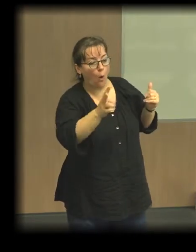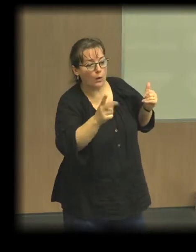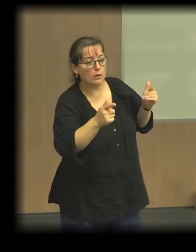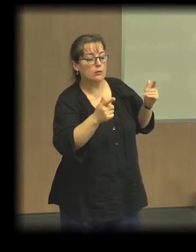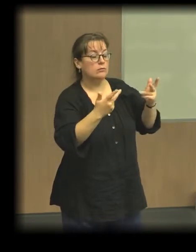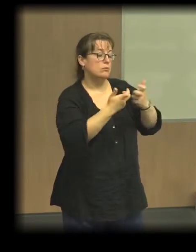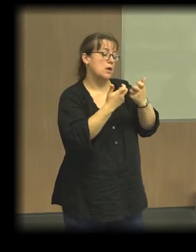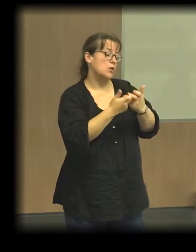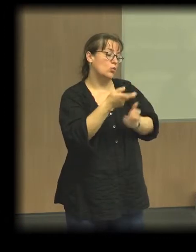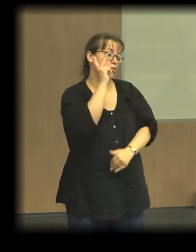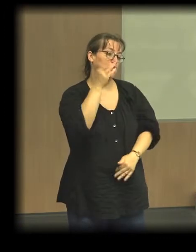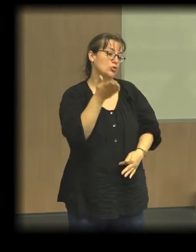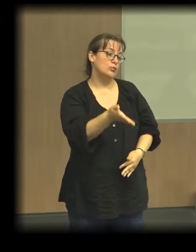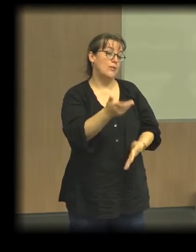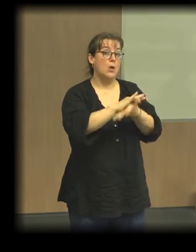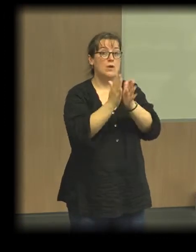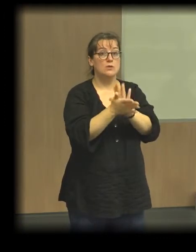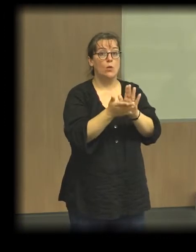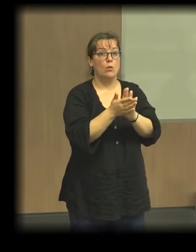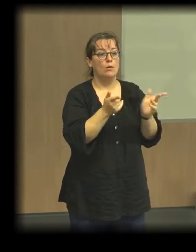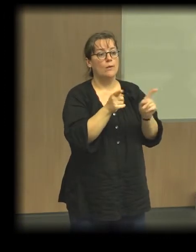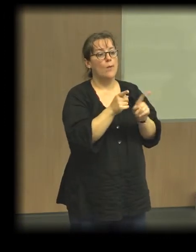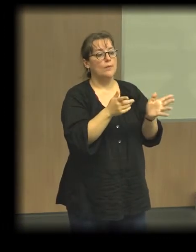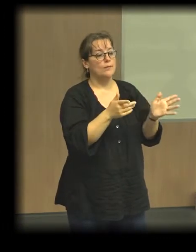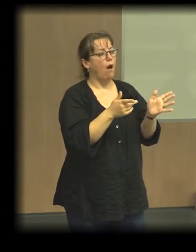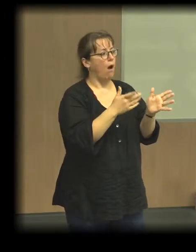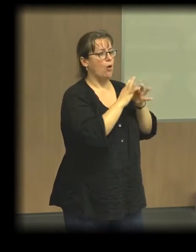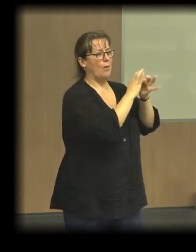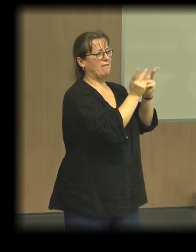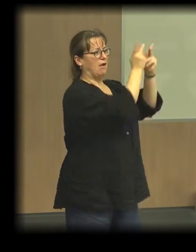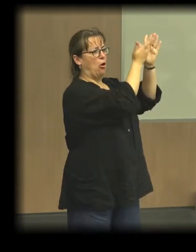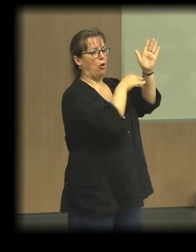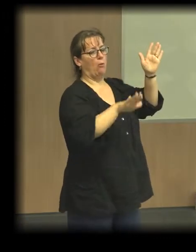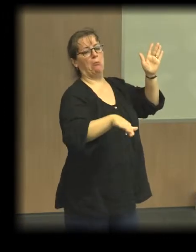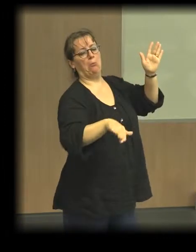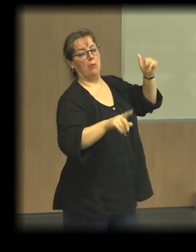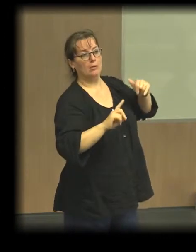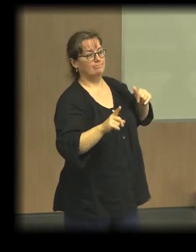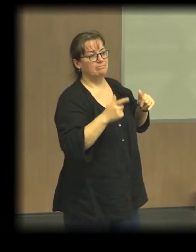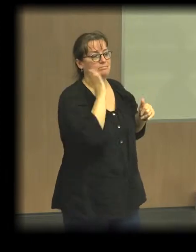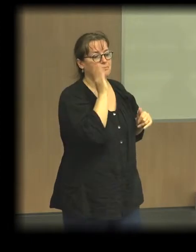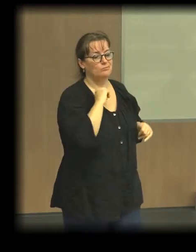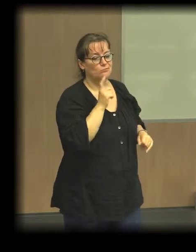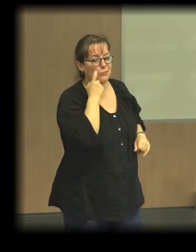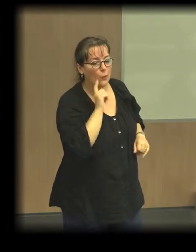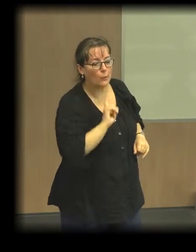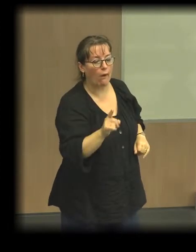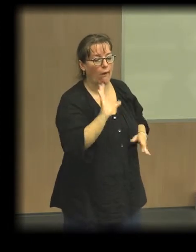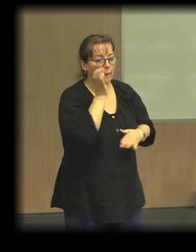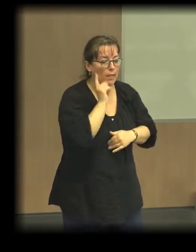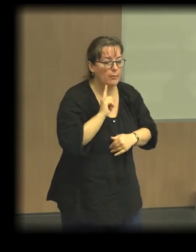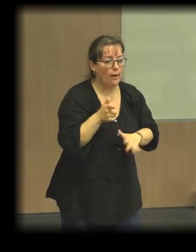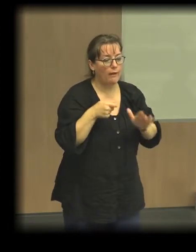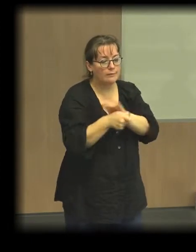'autres composantes, je pense en particulier à la composante associative, qui vont finalement être beaucoup moins prises en compte dans